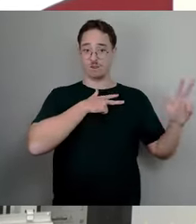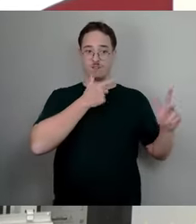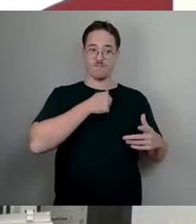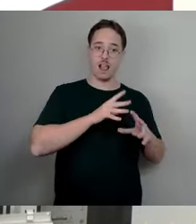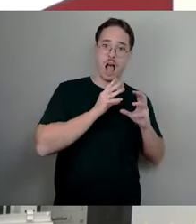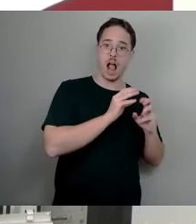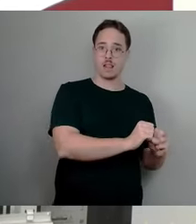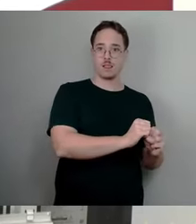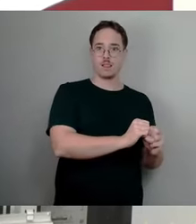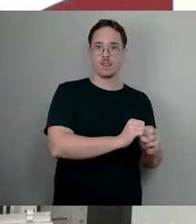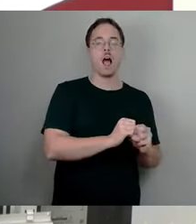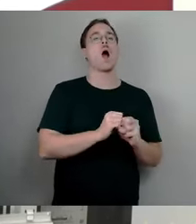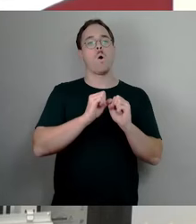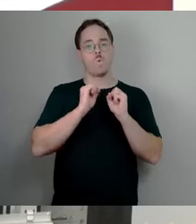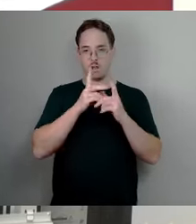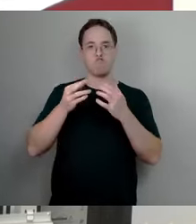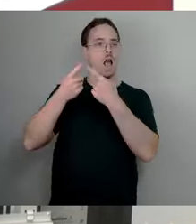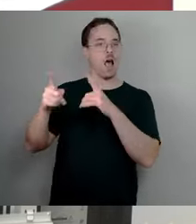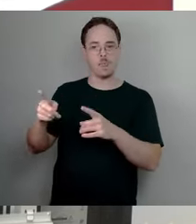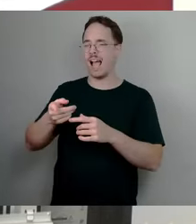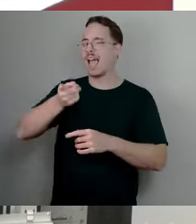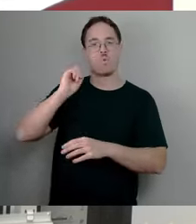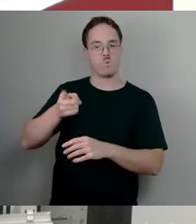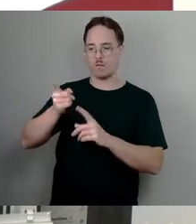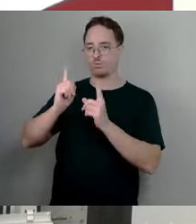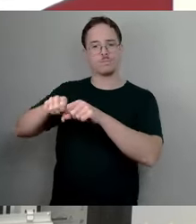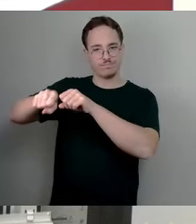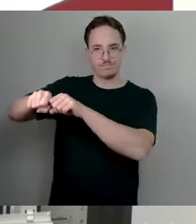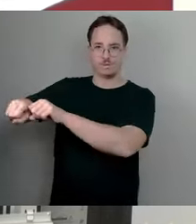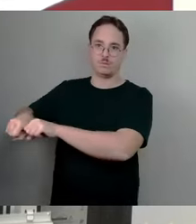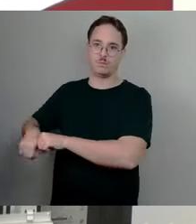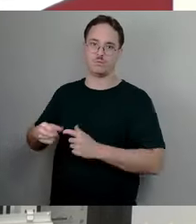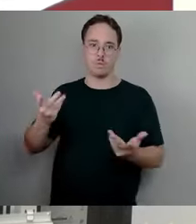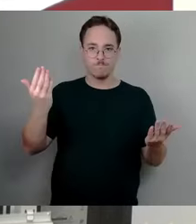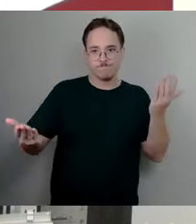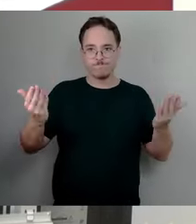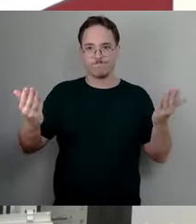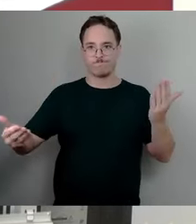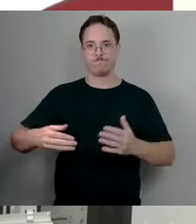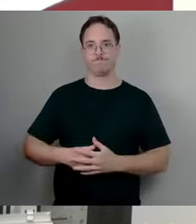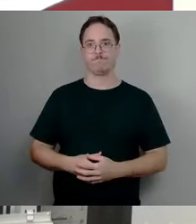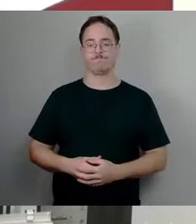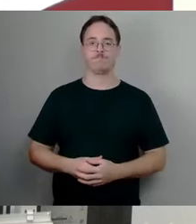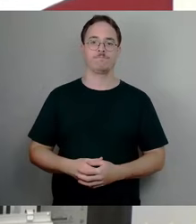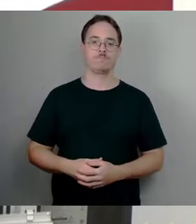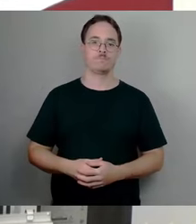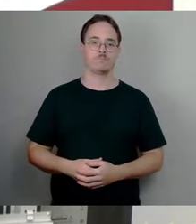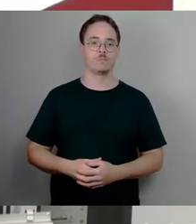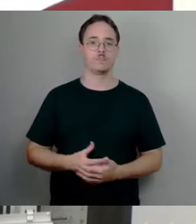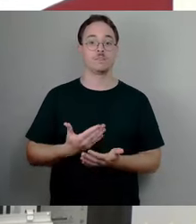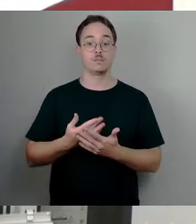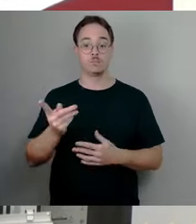man sich in der Gesamtheit anschauen. Und dann fragen sich natürlich die Bürgerinnen und Bürger, die als Mieter nur Centbeträge von dieser Grundsteuer zahlen,